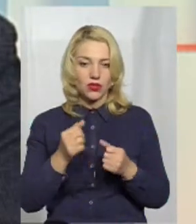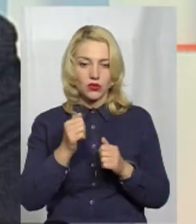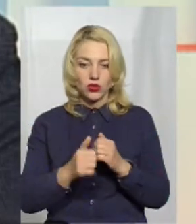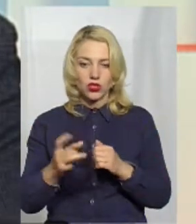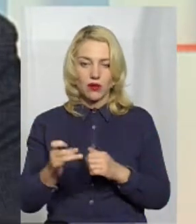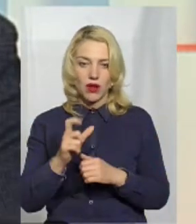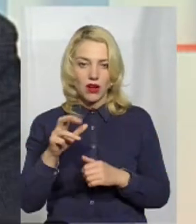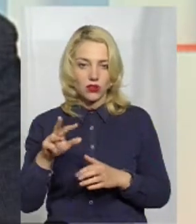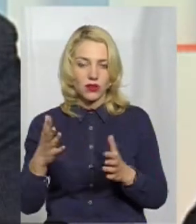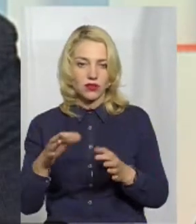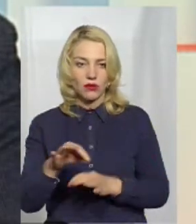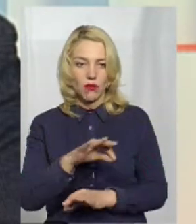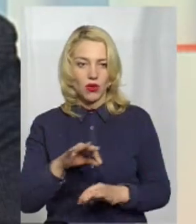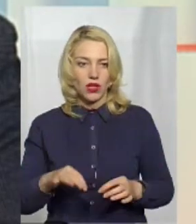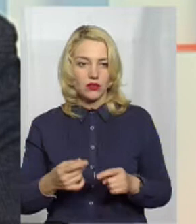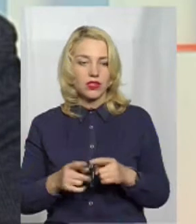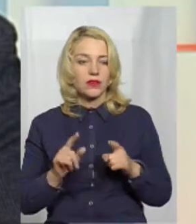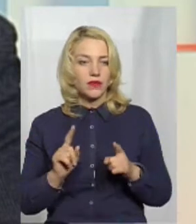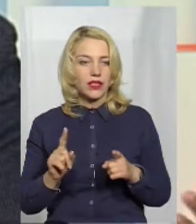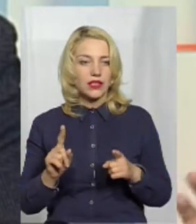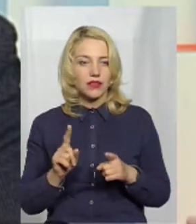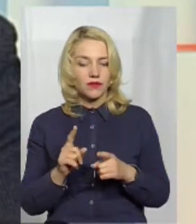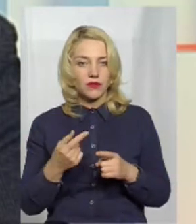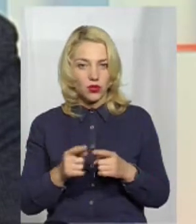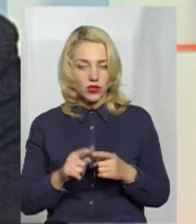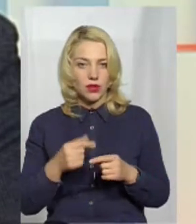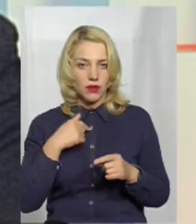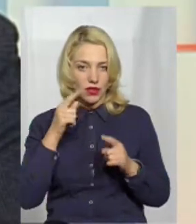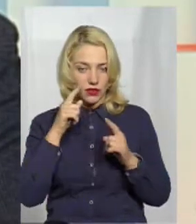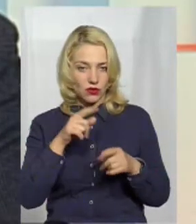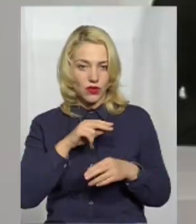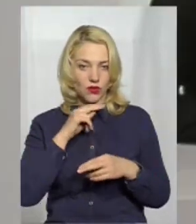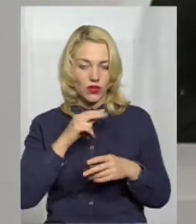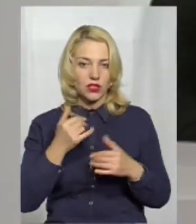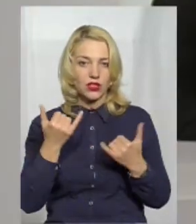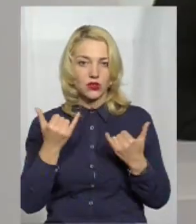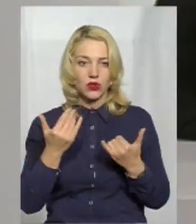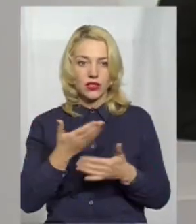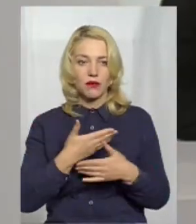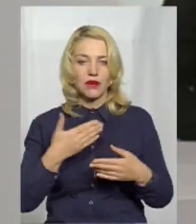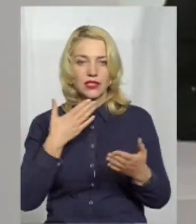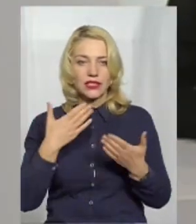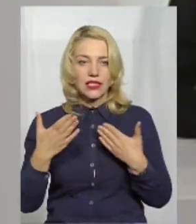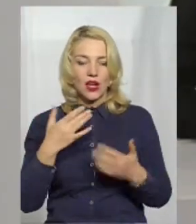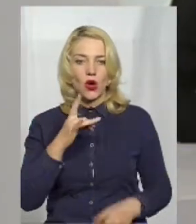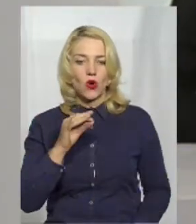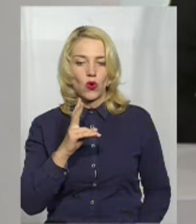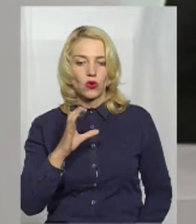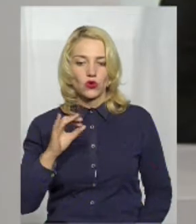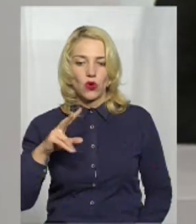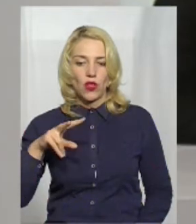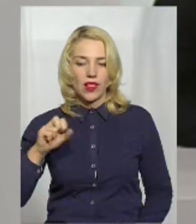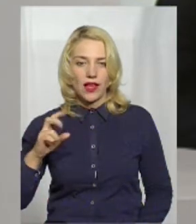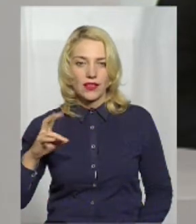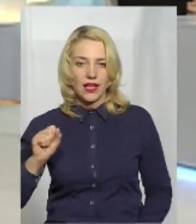тобто, більш амбітний, можливо, там, тобто, ну, я б на це акцентував увагу. Ми сьогодні спілкувалися з Роксоланою